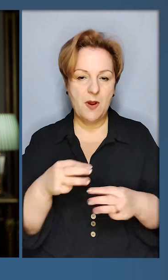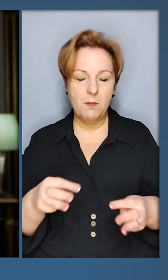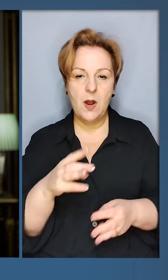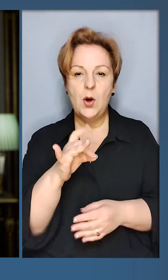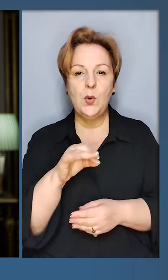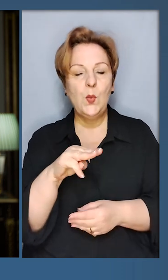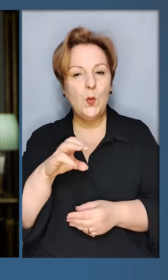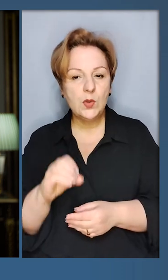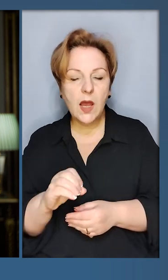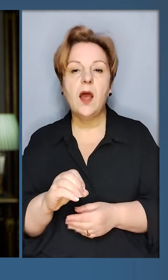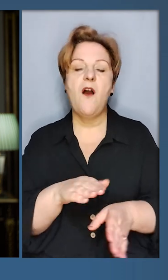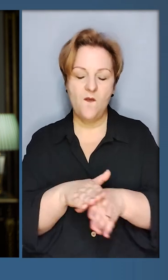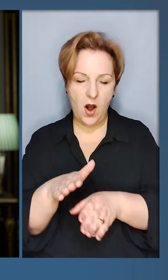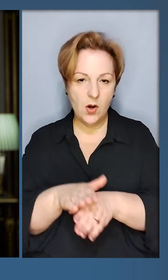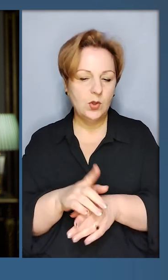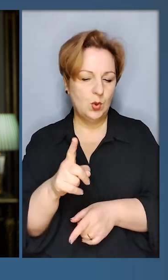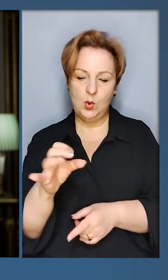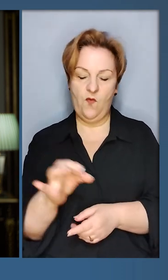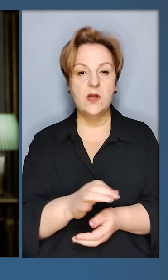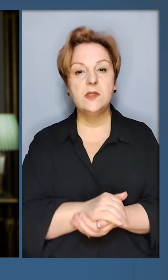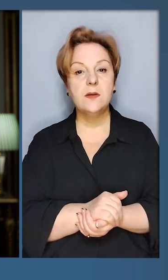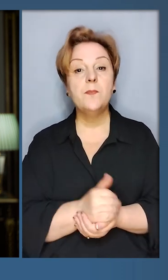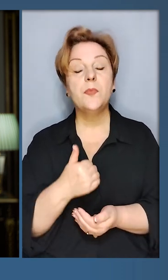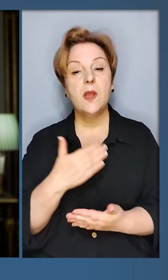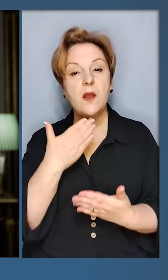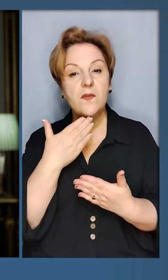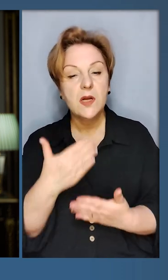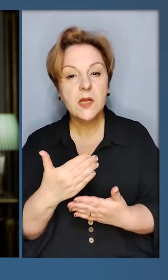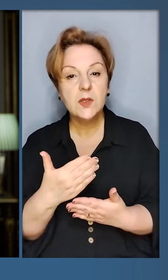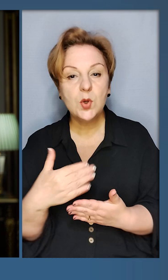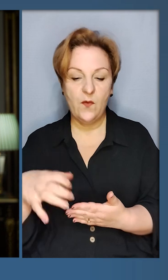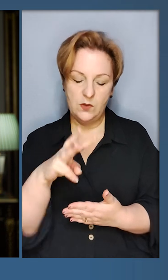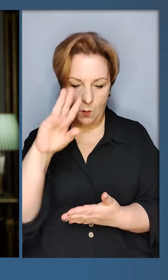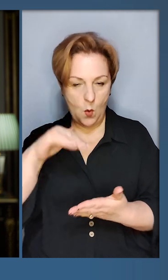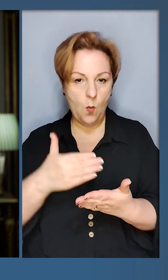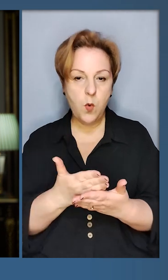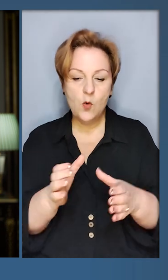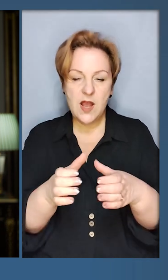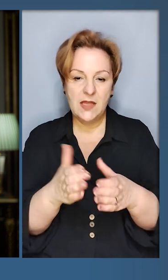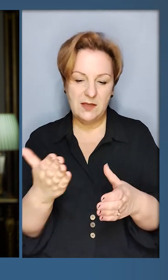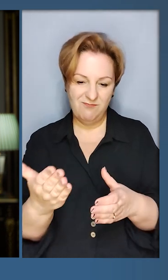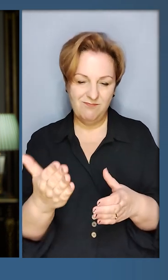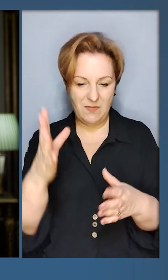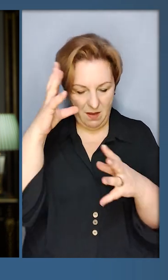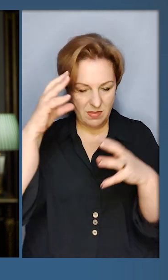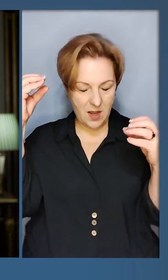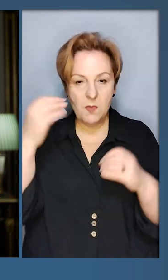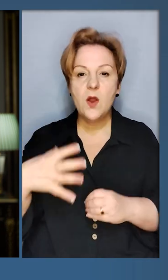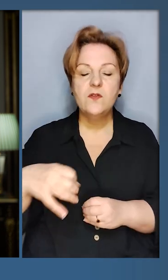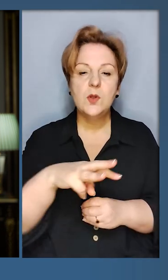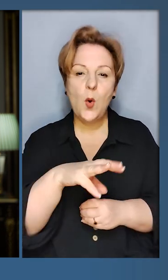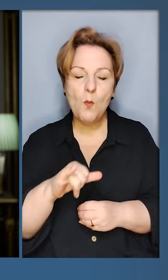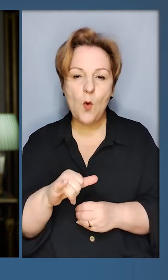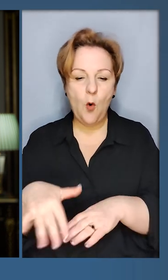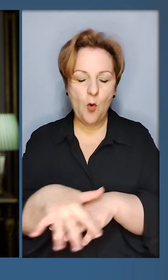-міністром Рюте, виконуються на 100%. Я вдячний і усьому політичному класу Нідерландів, і